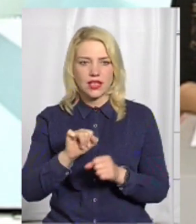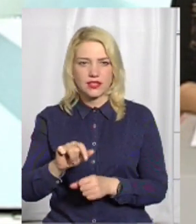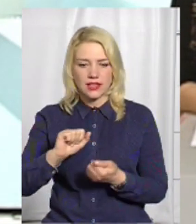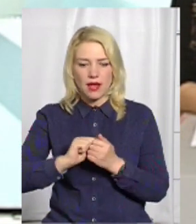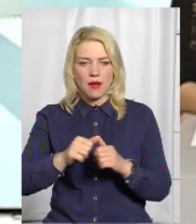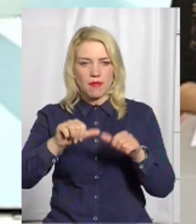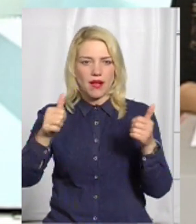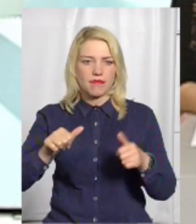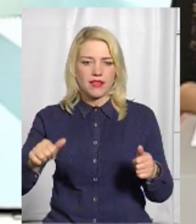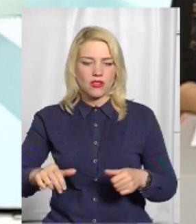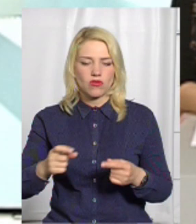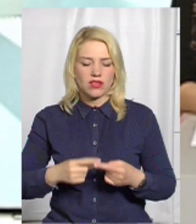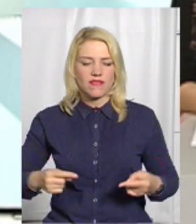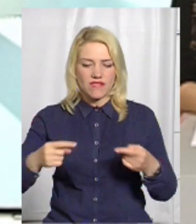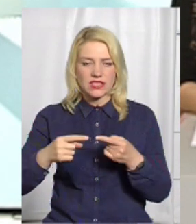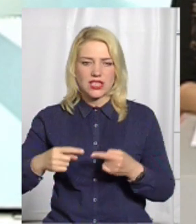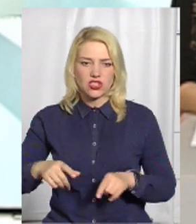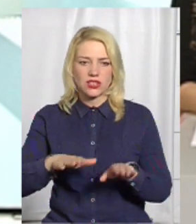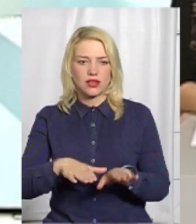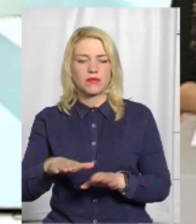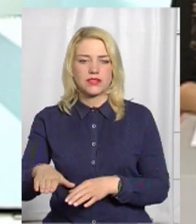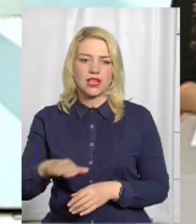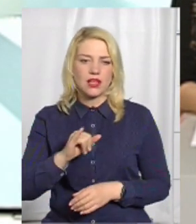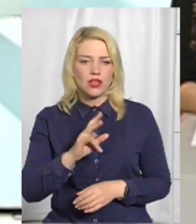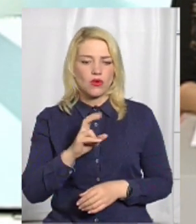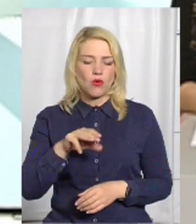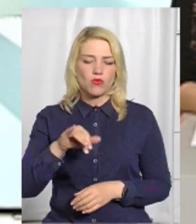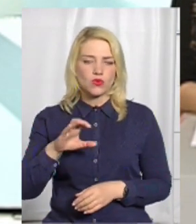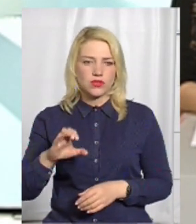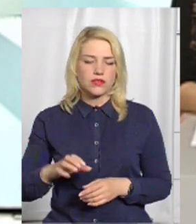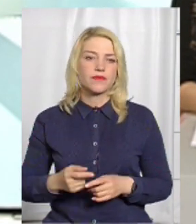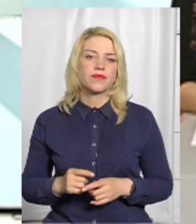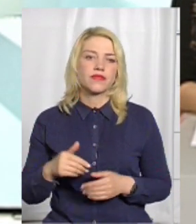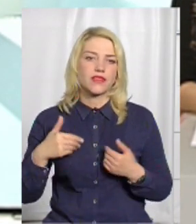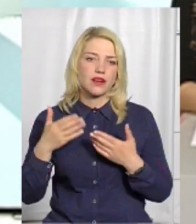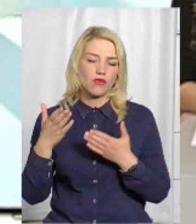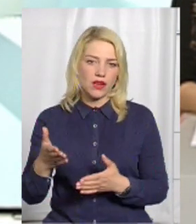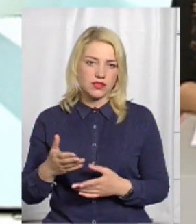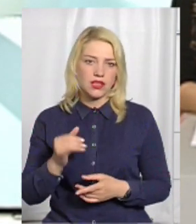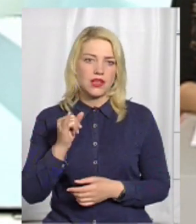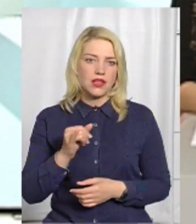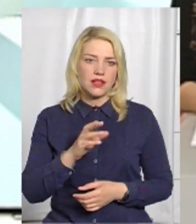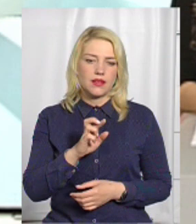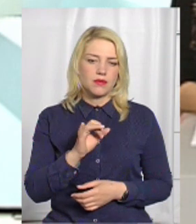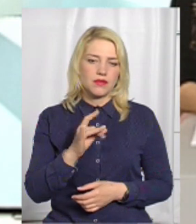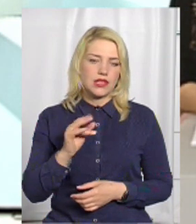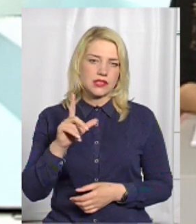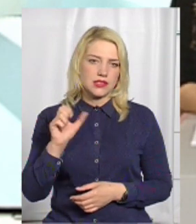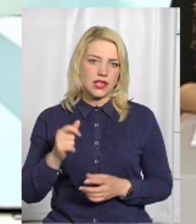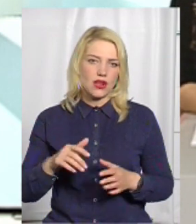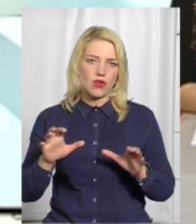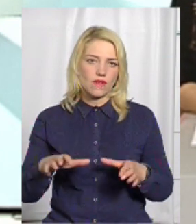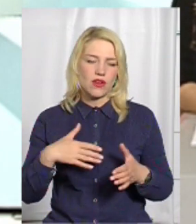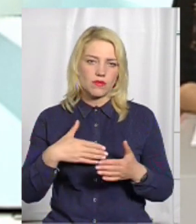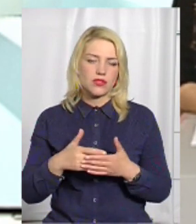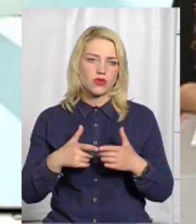та визначених місць ІКОМОЗ. Доброго вечора. Вітаю вас. І Альона Береза, голова